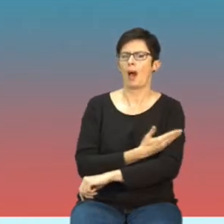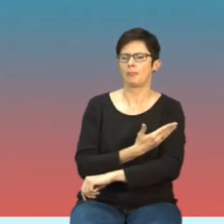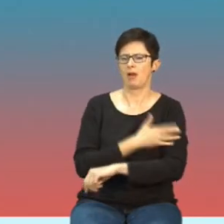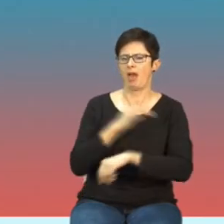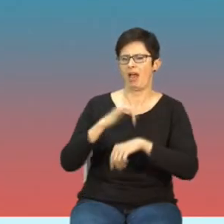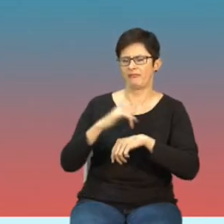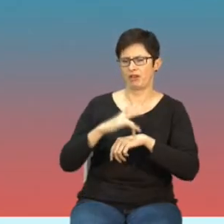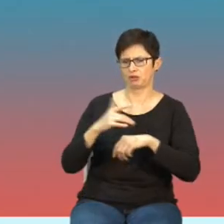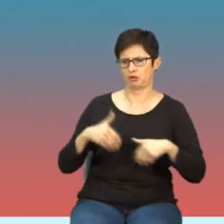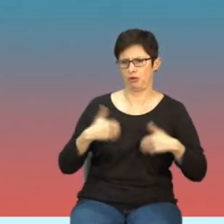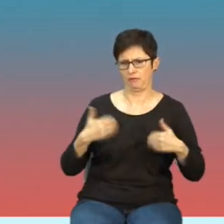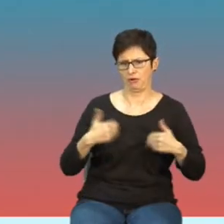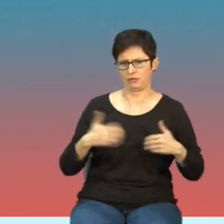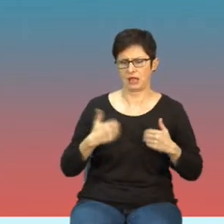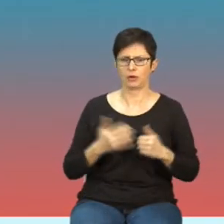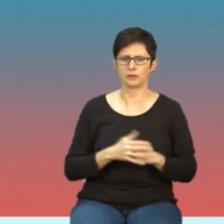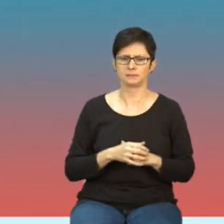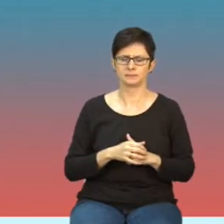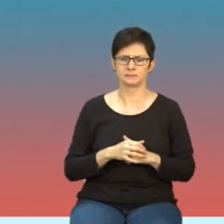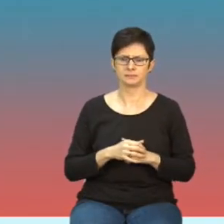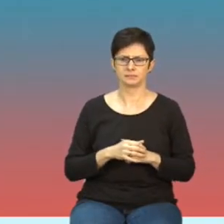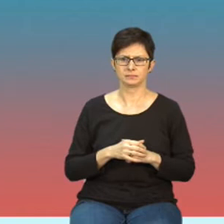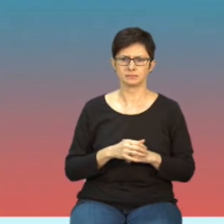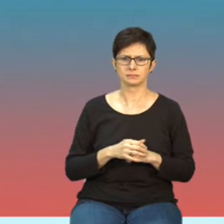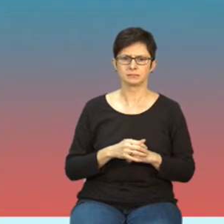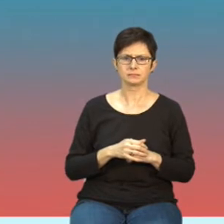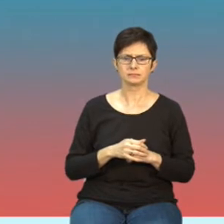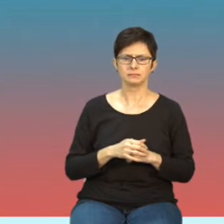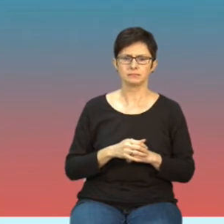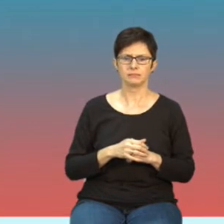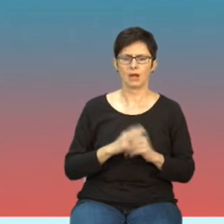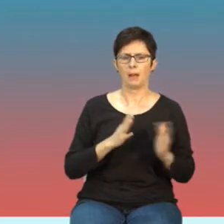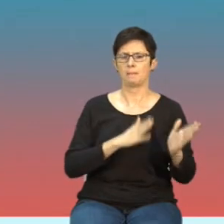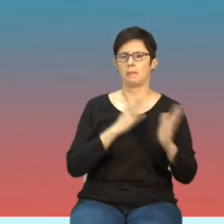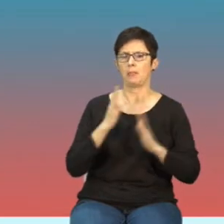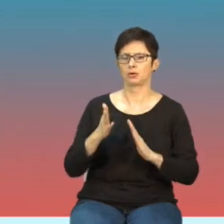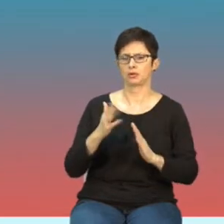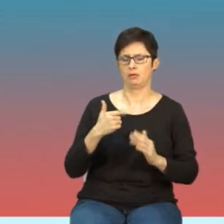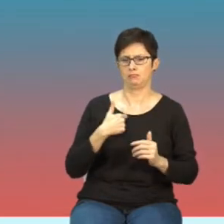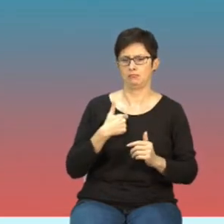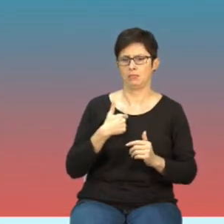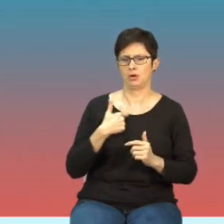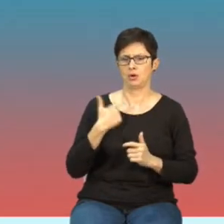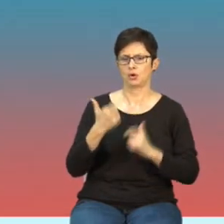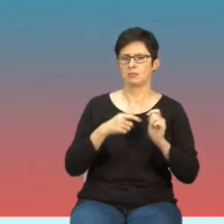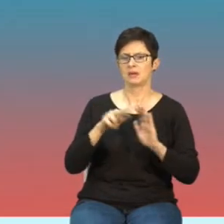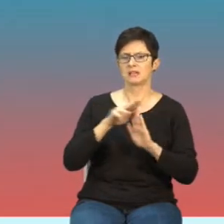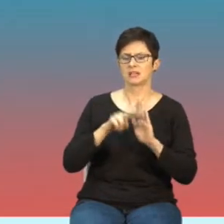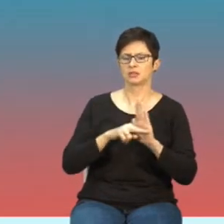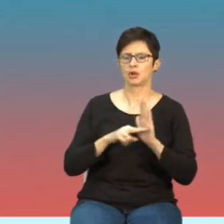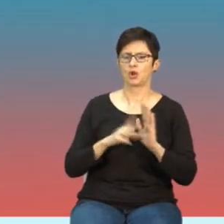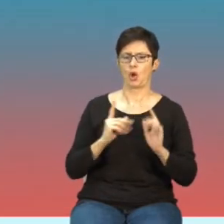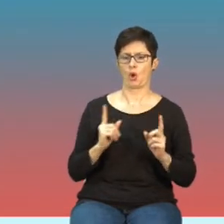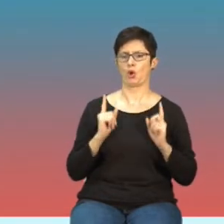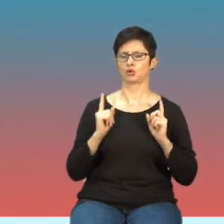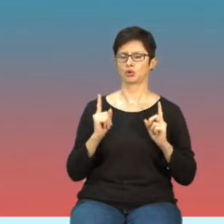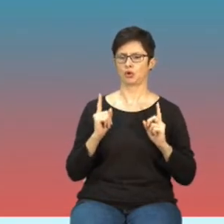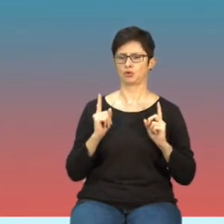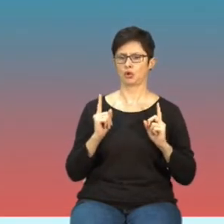zagrożenia dla zdrowia na skutek ekspozycji. i potem stosuje się zasadę ostrożności,